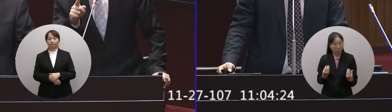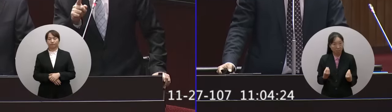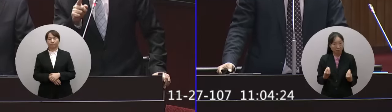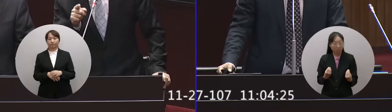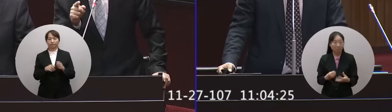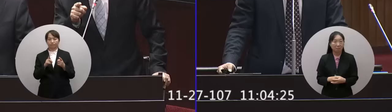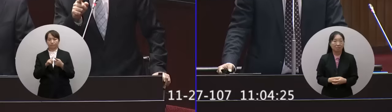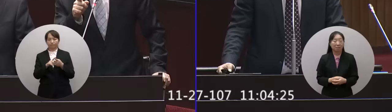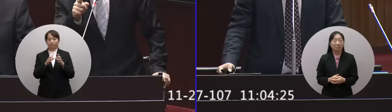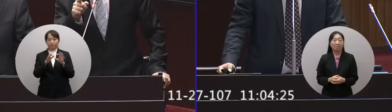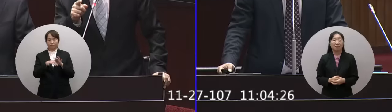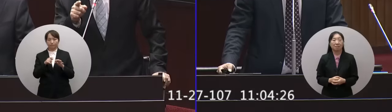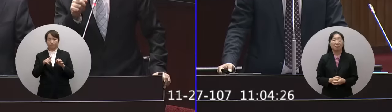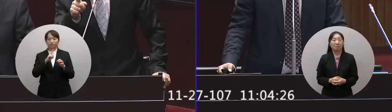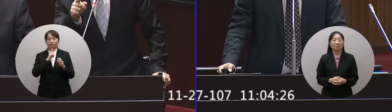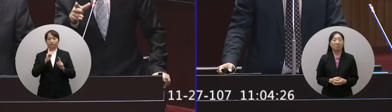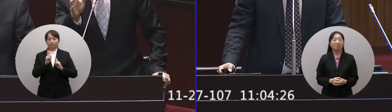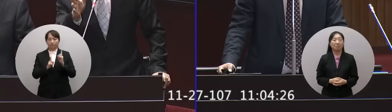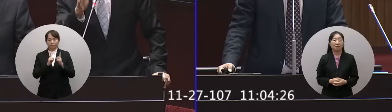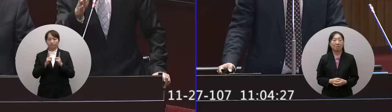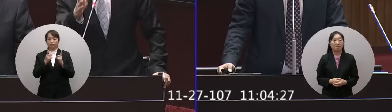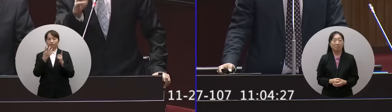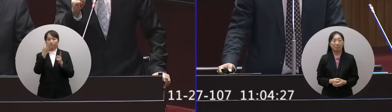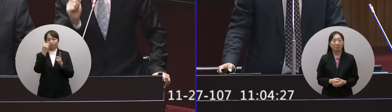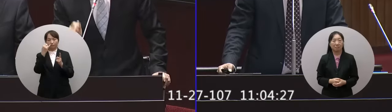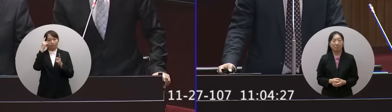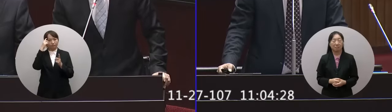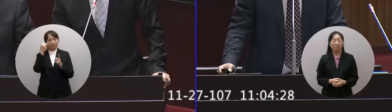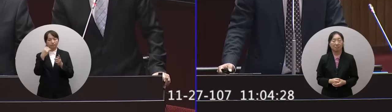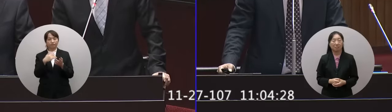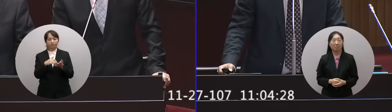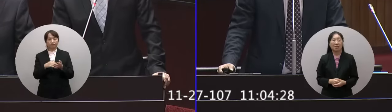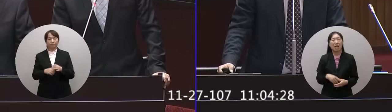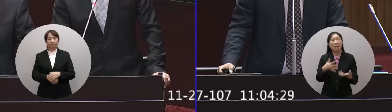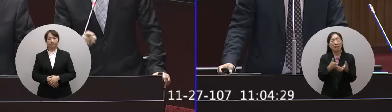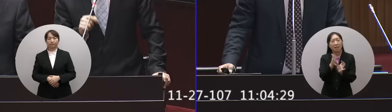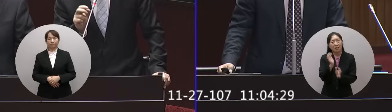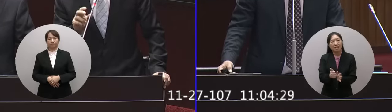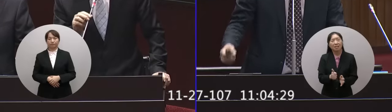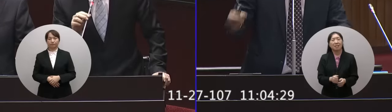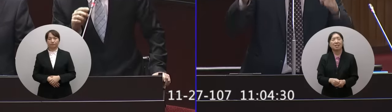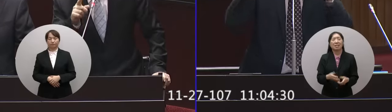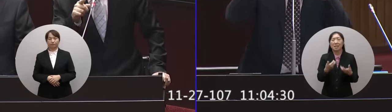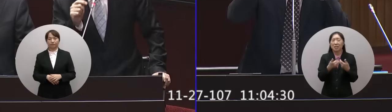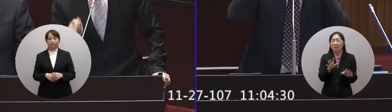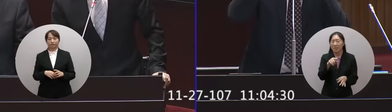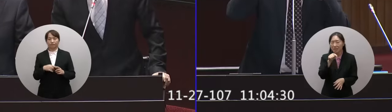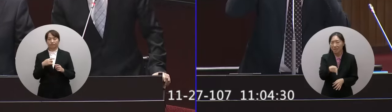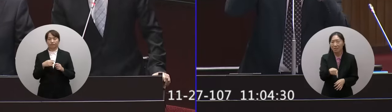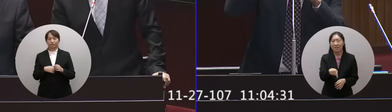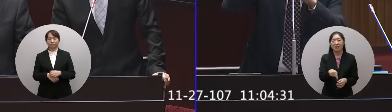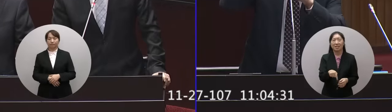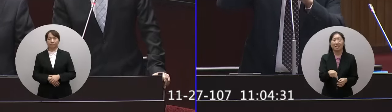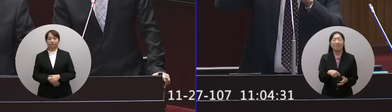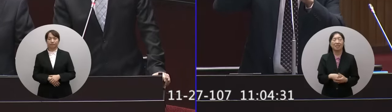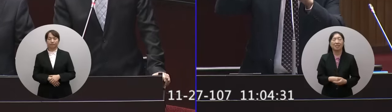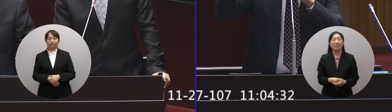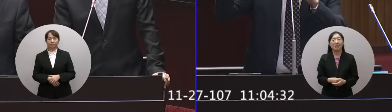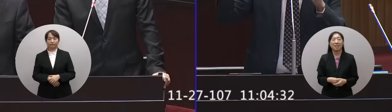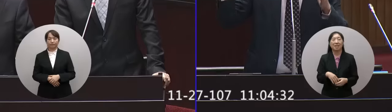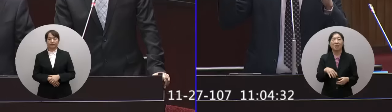對他因為他有所謂的自由天數的這個唉唷部長不要再一直齁去